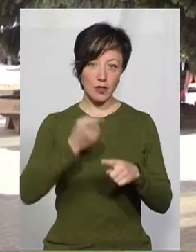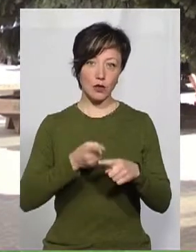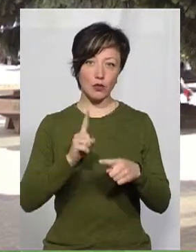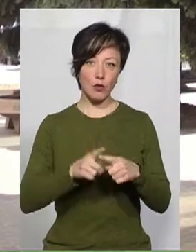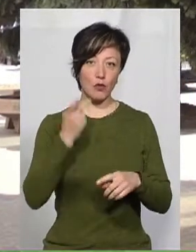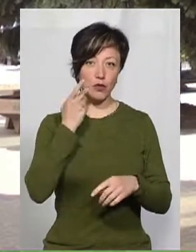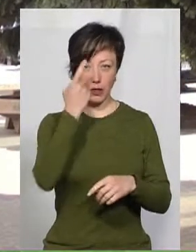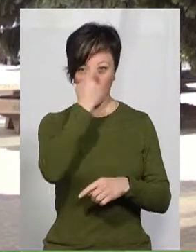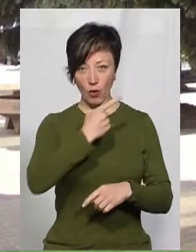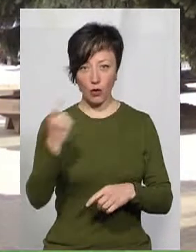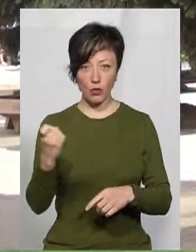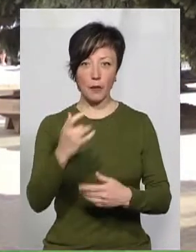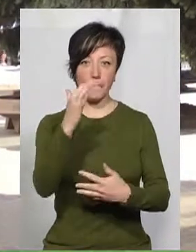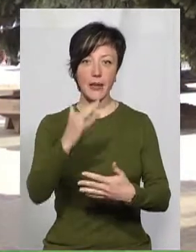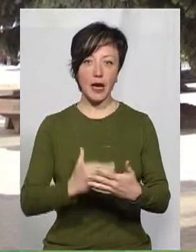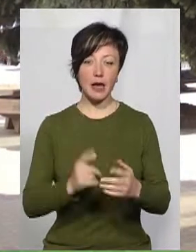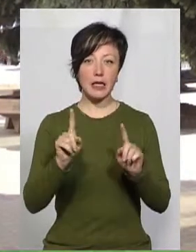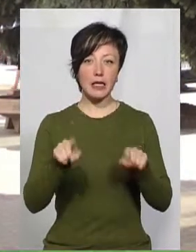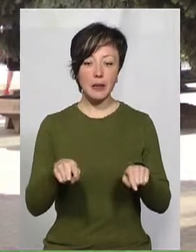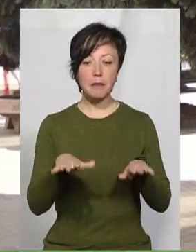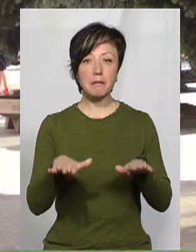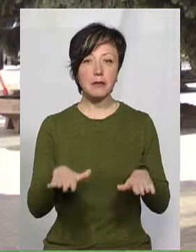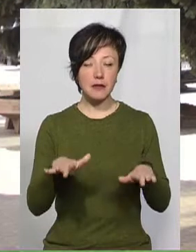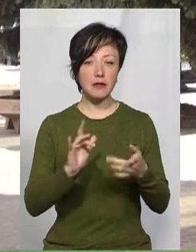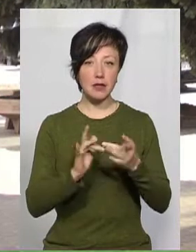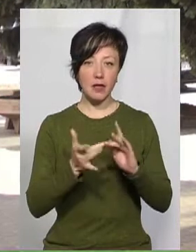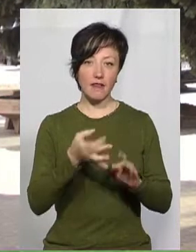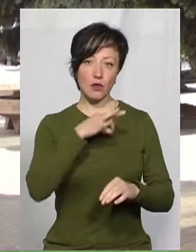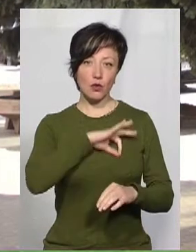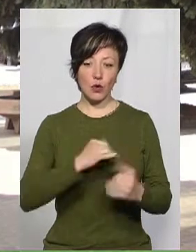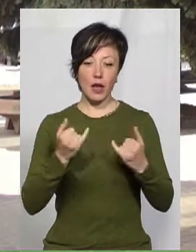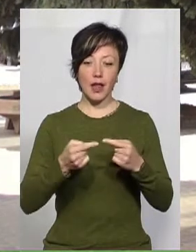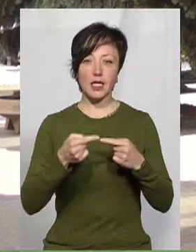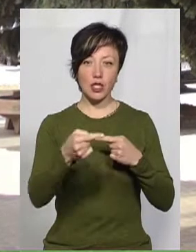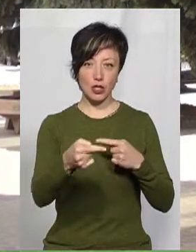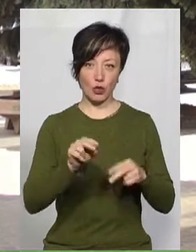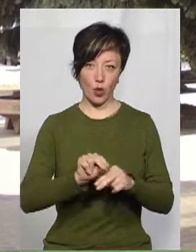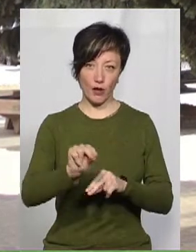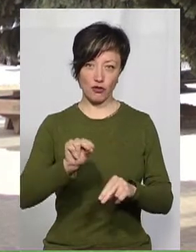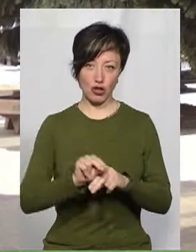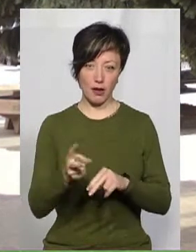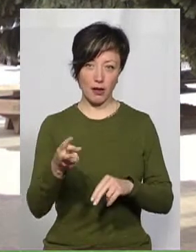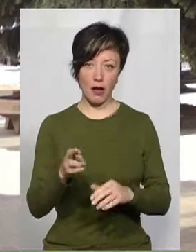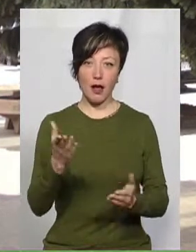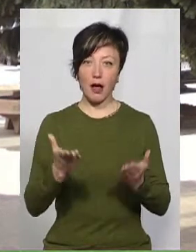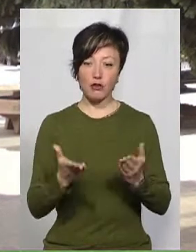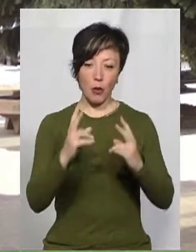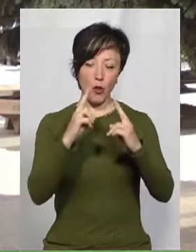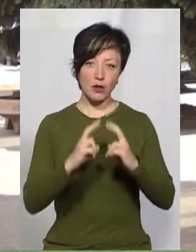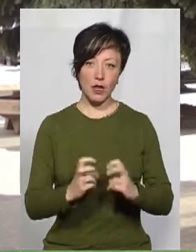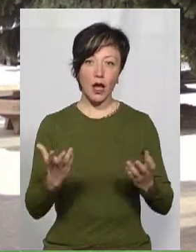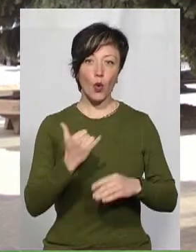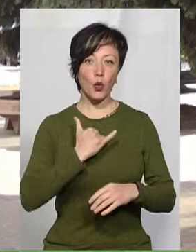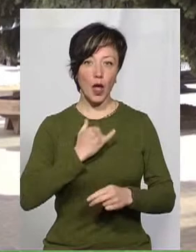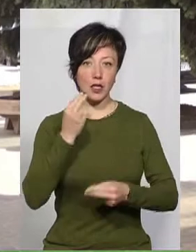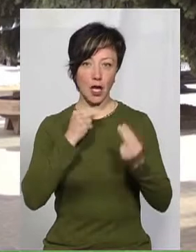постійно наголошує, на тому переліку тих платформ, які можна використовувати саме для дистанційного навчання. Якщо проаналізувати, які ж у